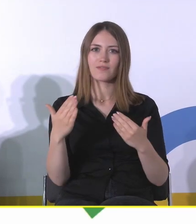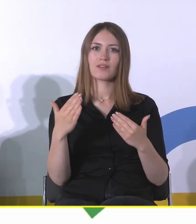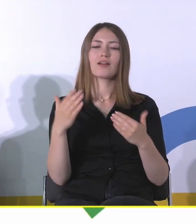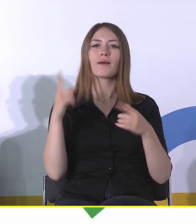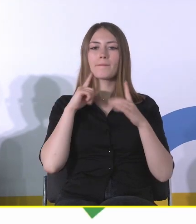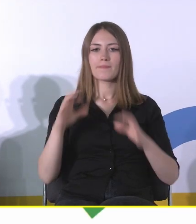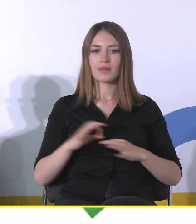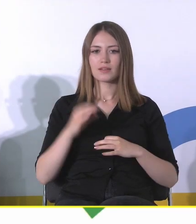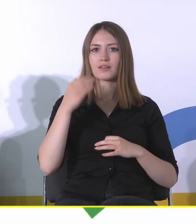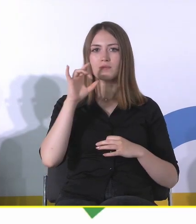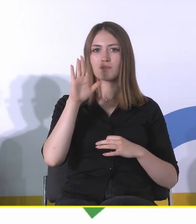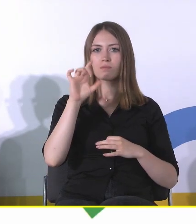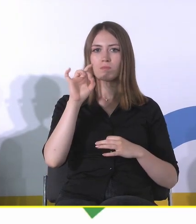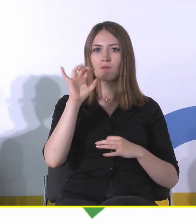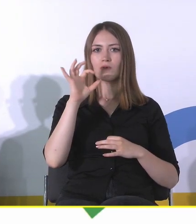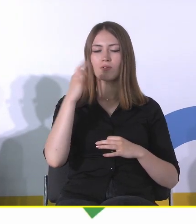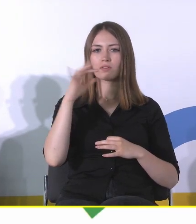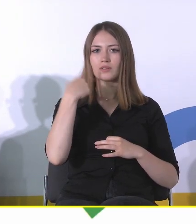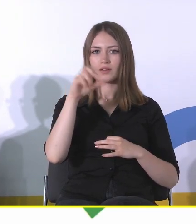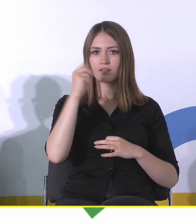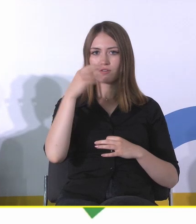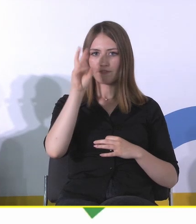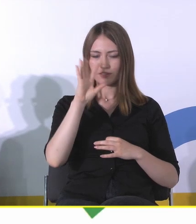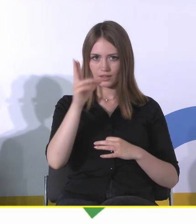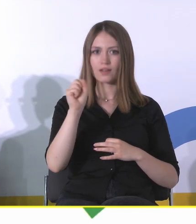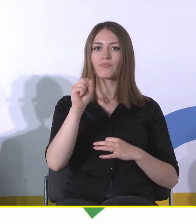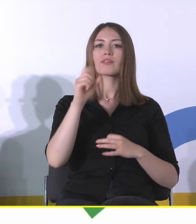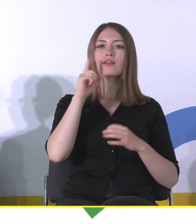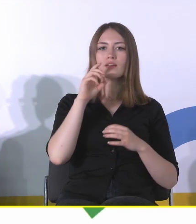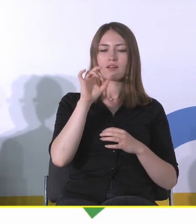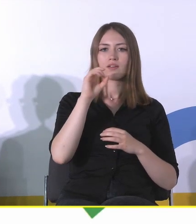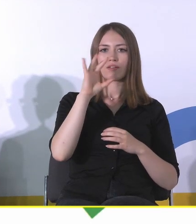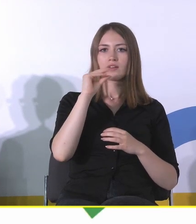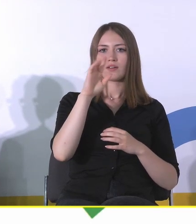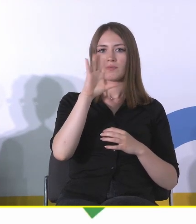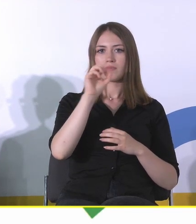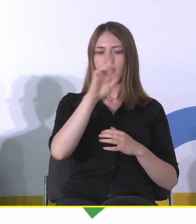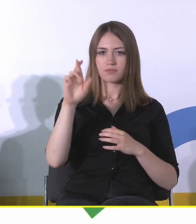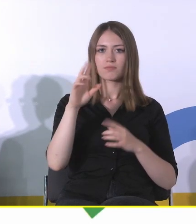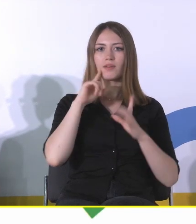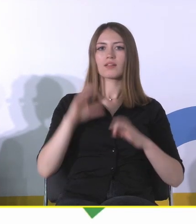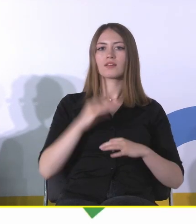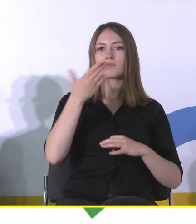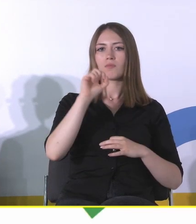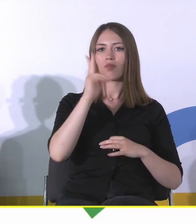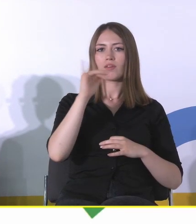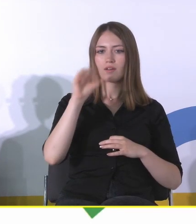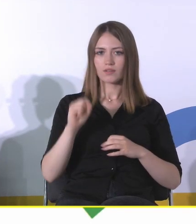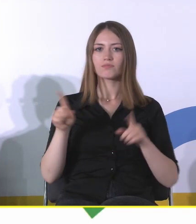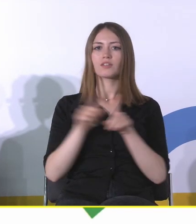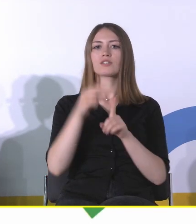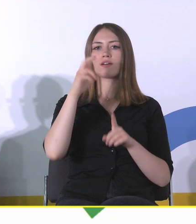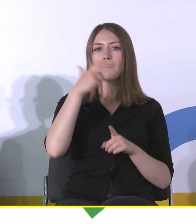Bogdanowskiej, panu profesorowi Piotrowi Gerberowi, pani profesor Monice Murzyn-Kupisz, Michałowi Krasowskiemu, pani doktor Janie